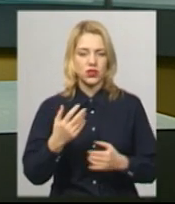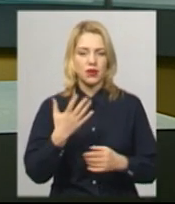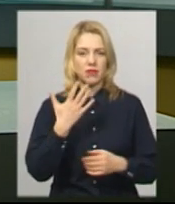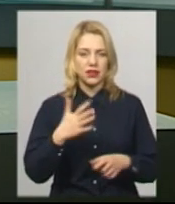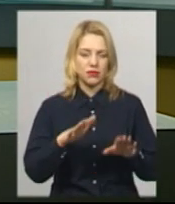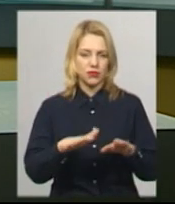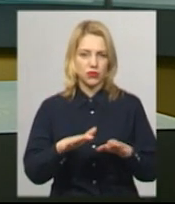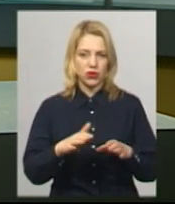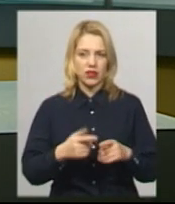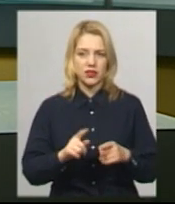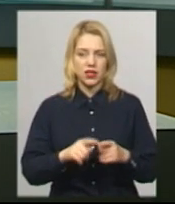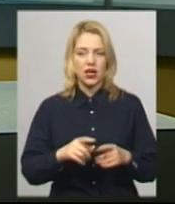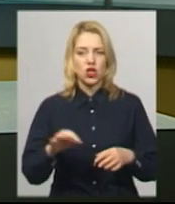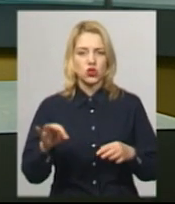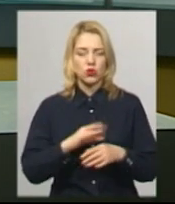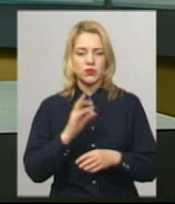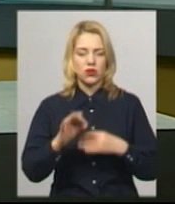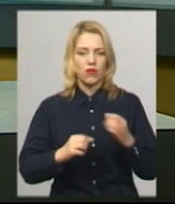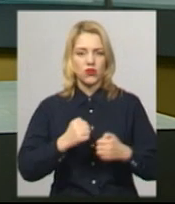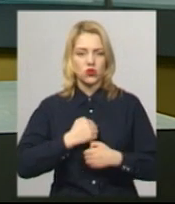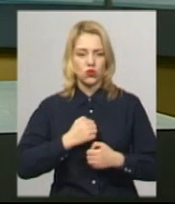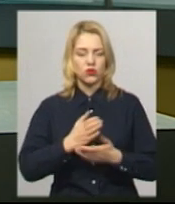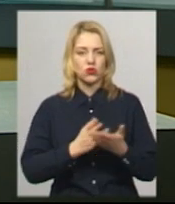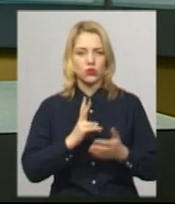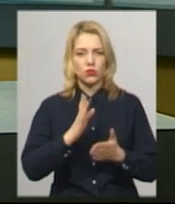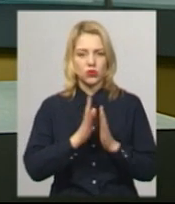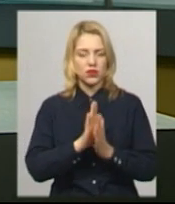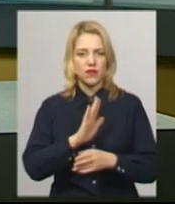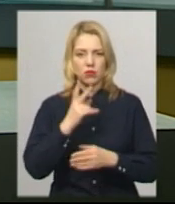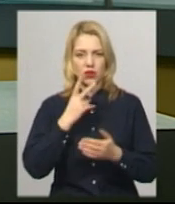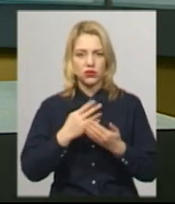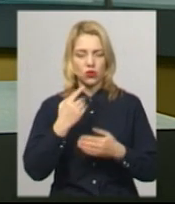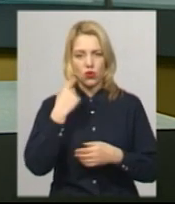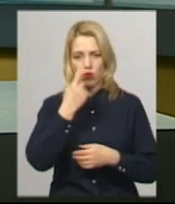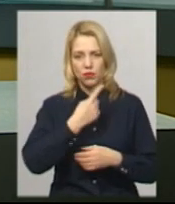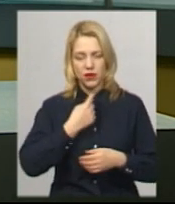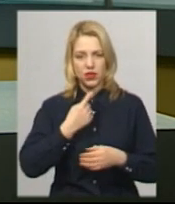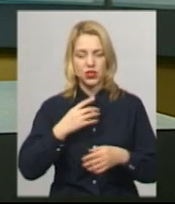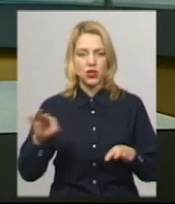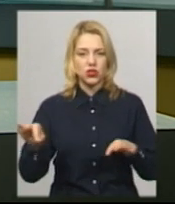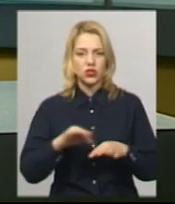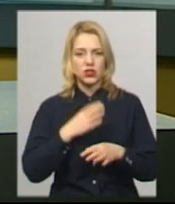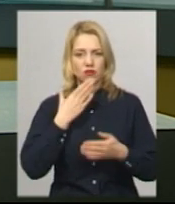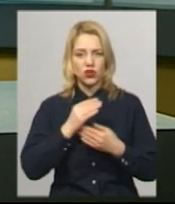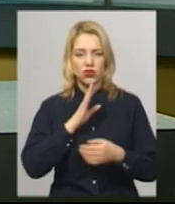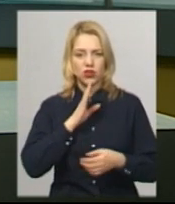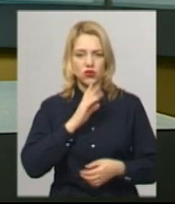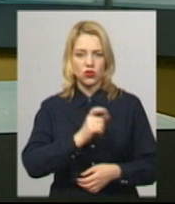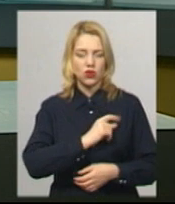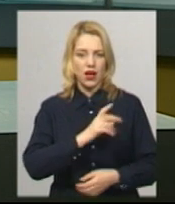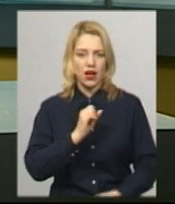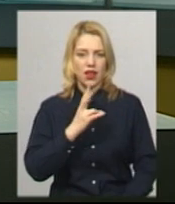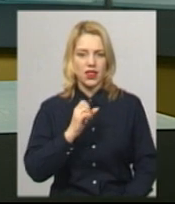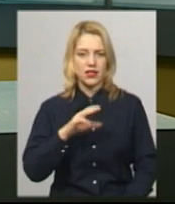локацій шлюб за добу військовослужбовець, який просив не показувати його обличчя, побрався зі своєю дівчиною-одеситкою Анастасією.